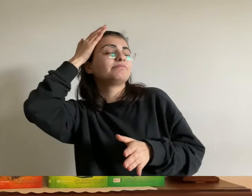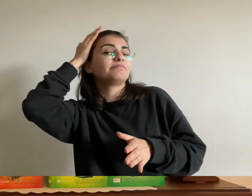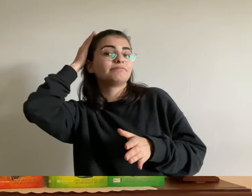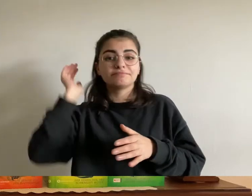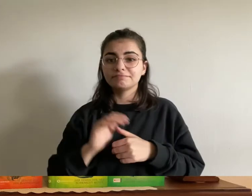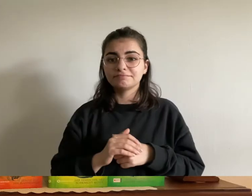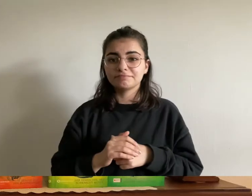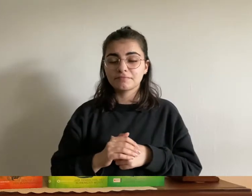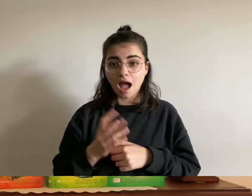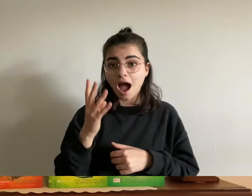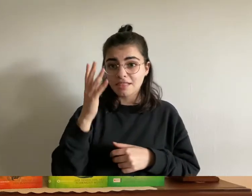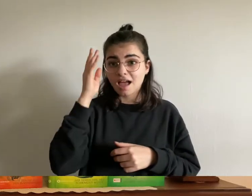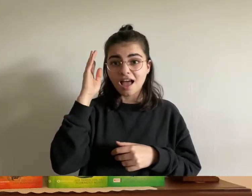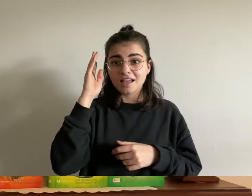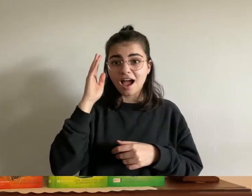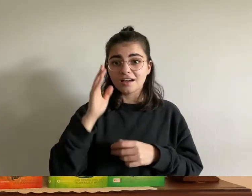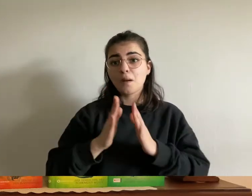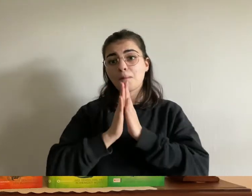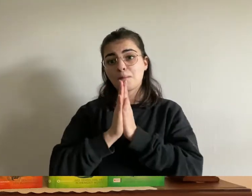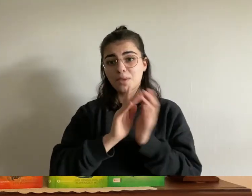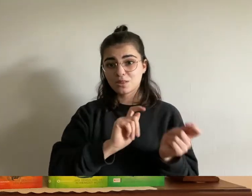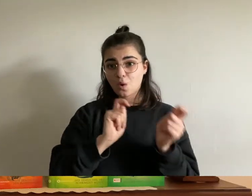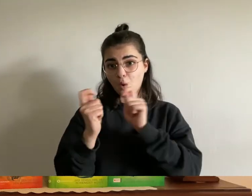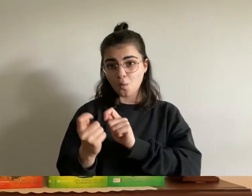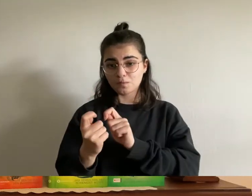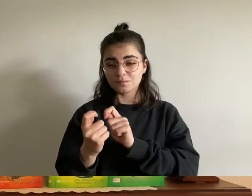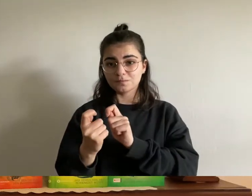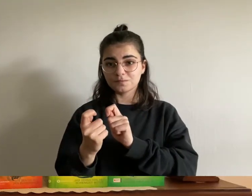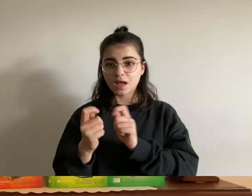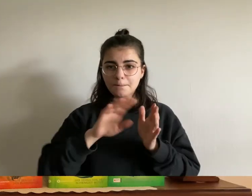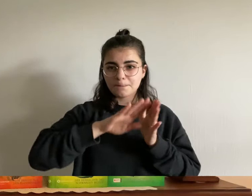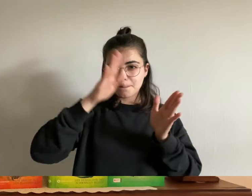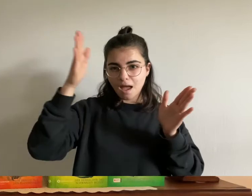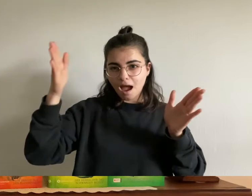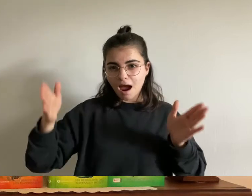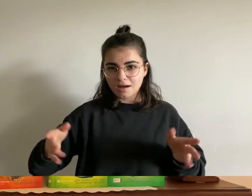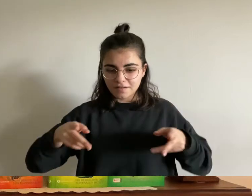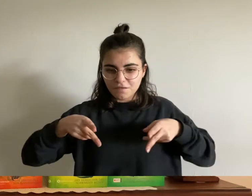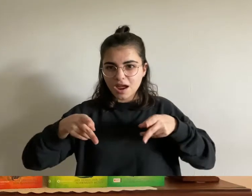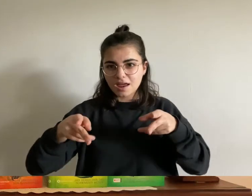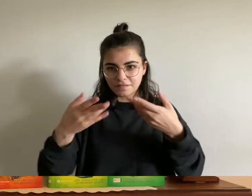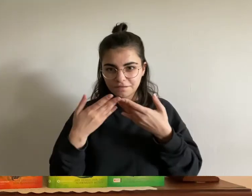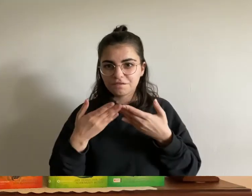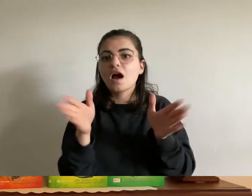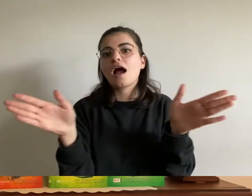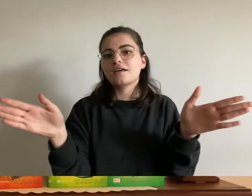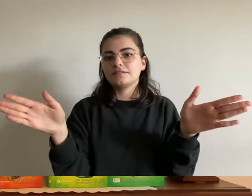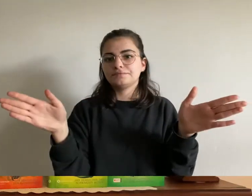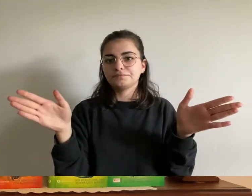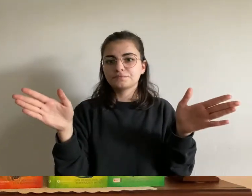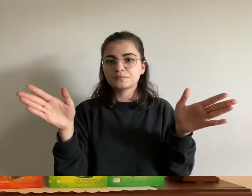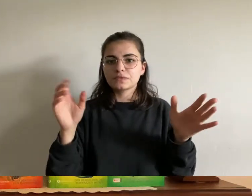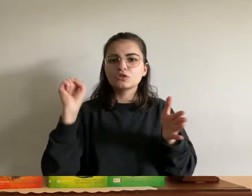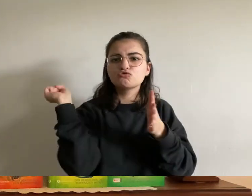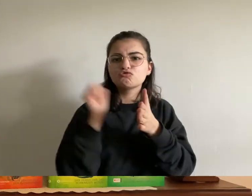und war mit ihnen zu der steinbarriere zurückgekehrt die der greif auf der passstraße aufgetürmt hatte dann hatte sie einen